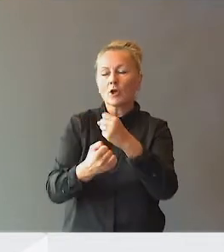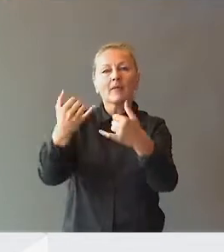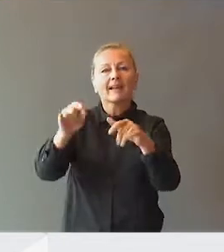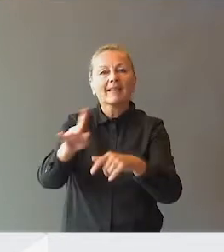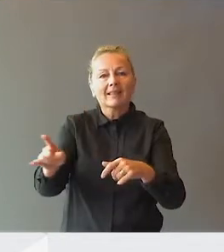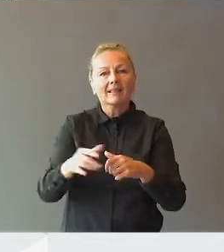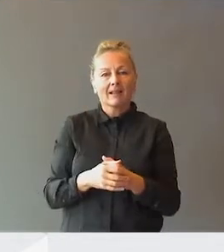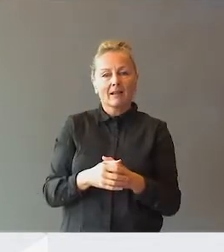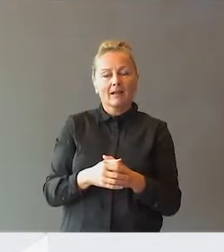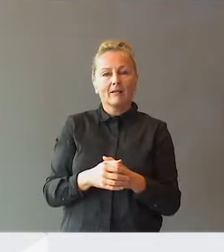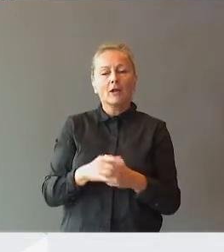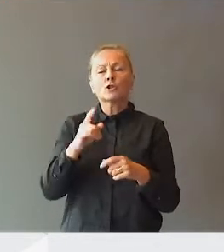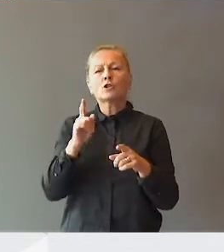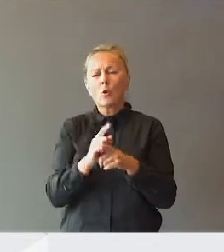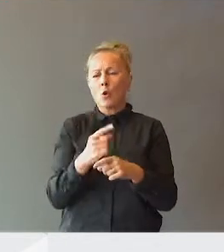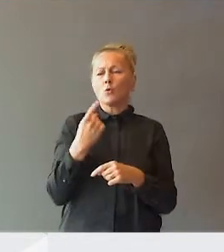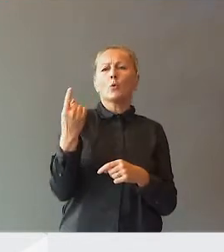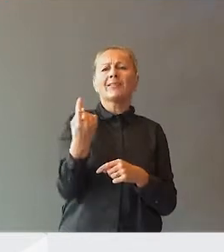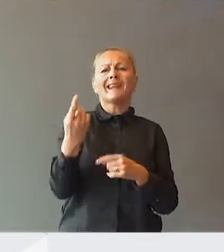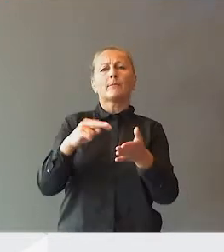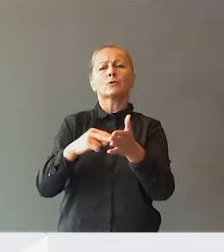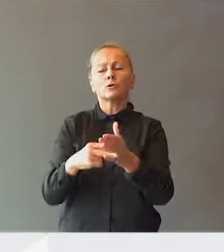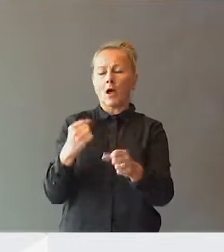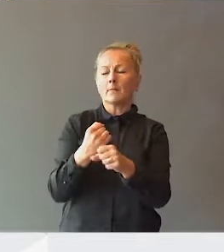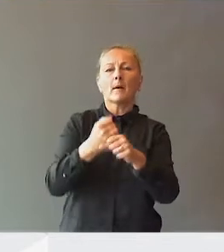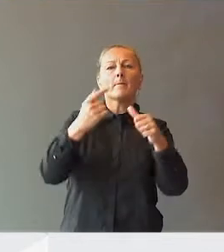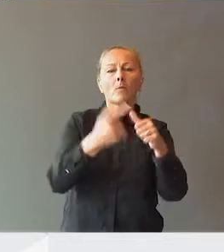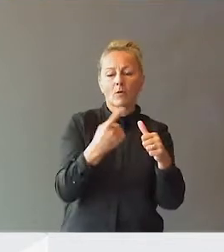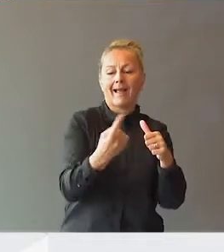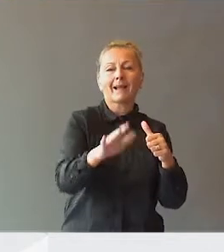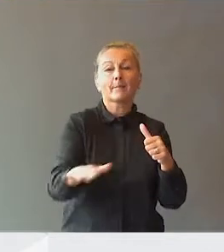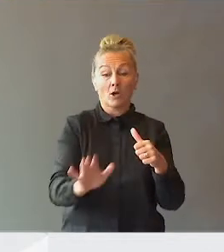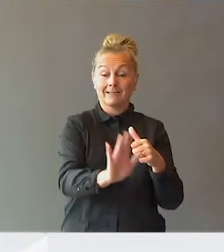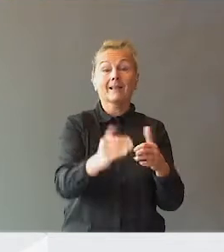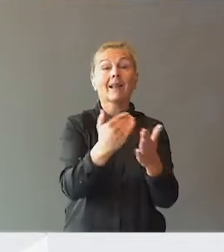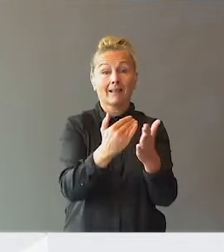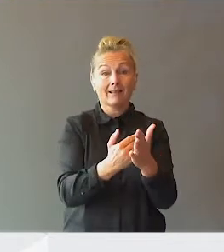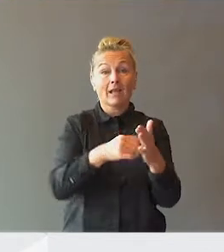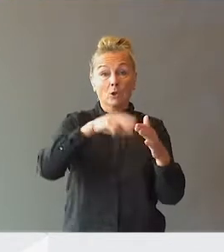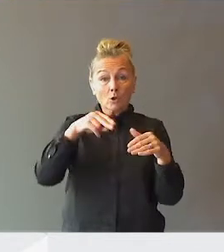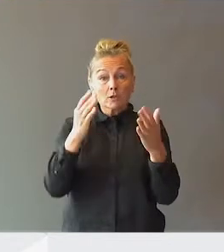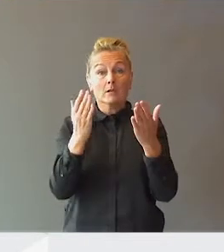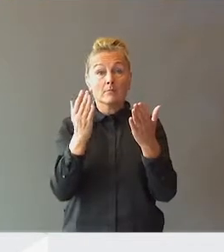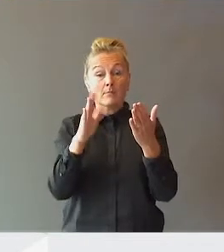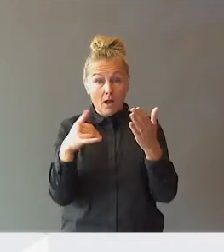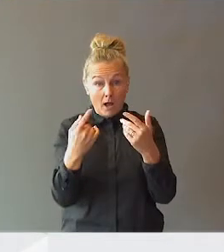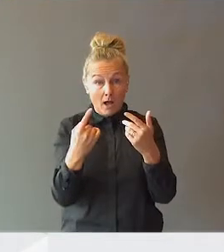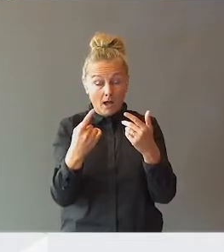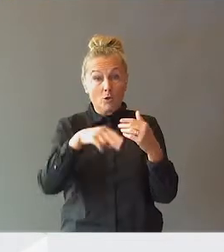og vi har en så unik posisjon til å arbeide med både enkeltbarn, sine rettigheter i norsk barnehage og skole,